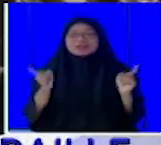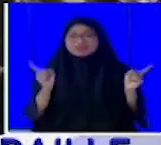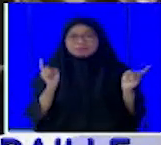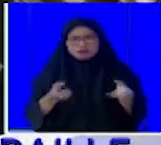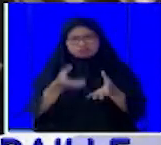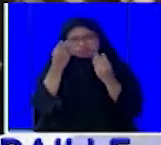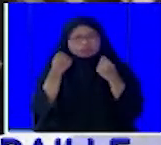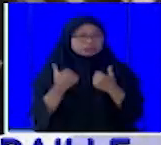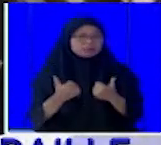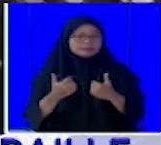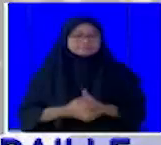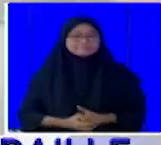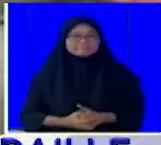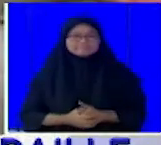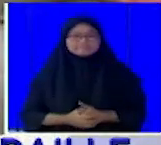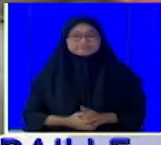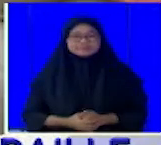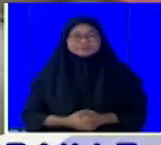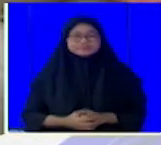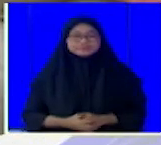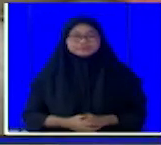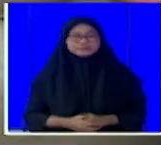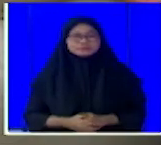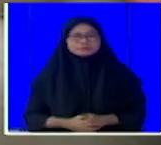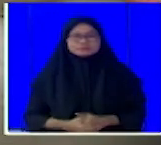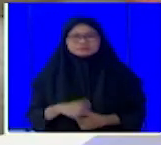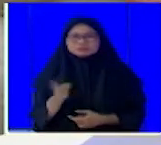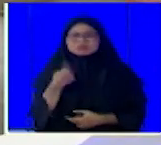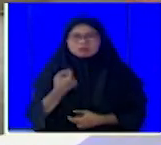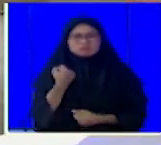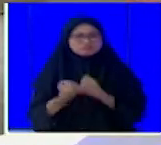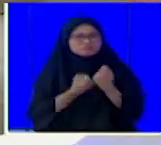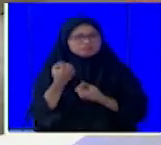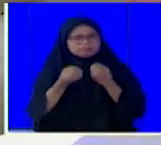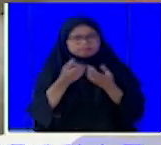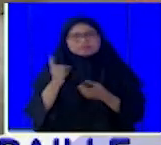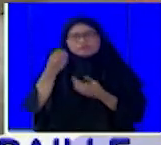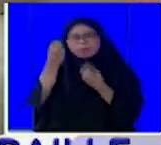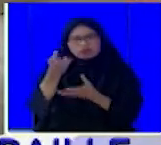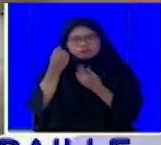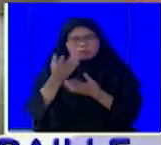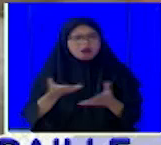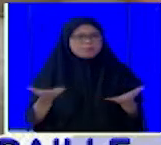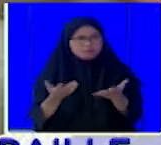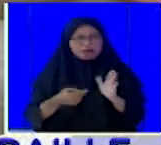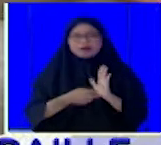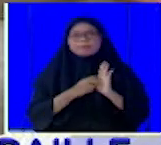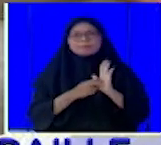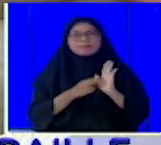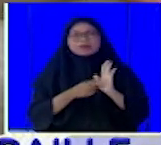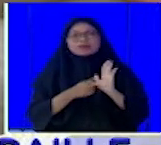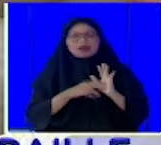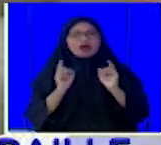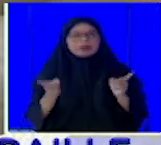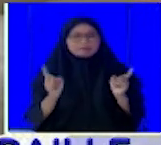Nah, berkumpul itu kita sampaikan pesan-pesan yang memiliki nilai pendidikan gitu.